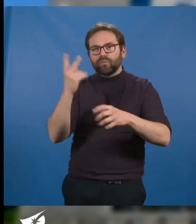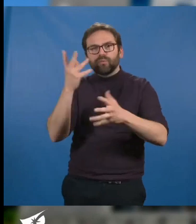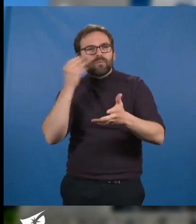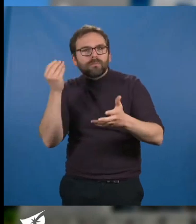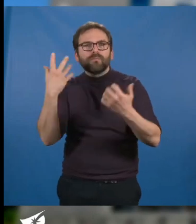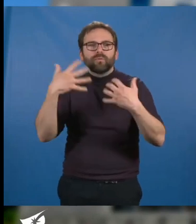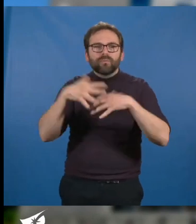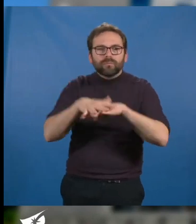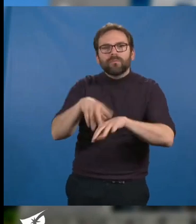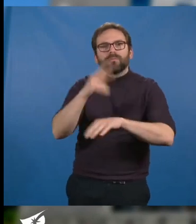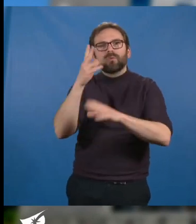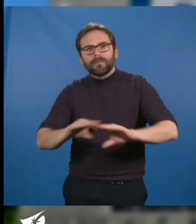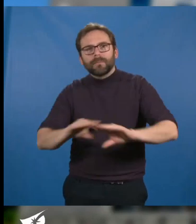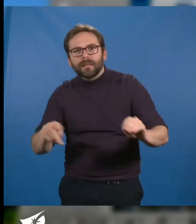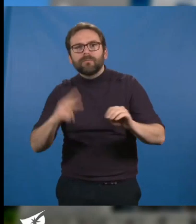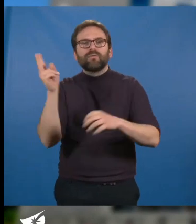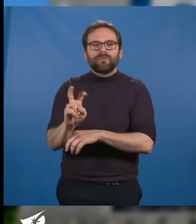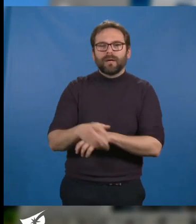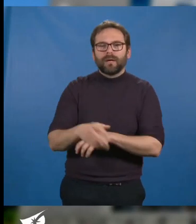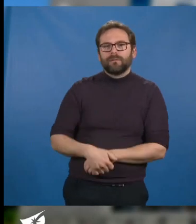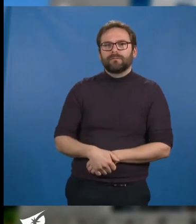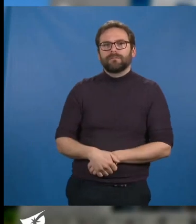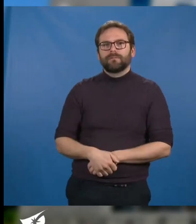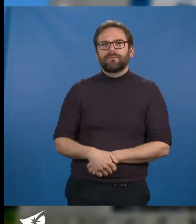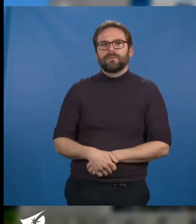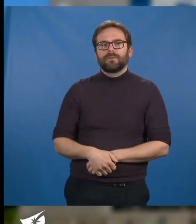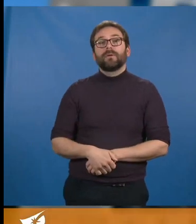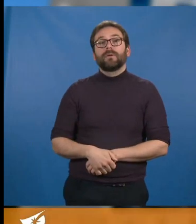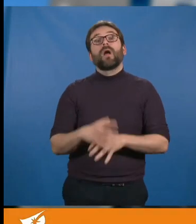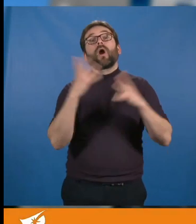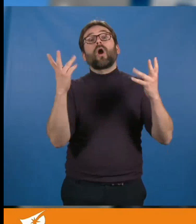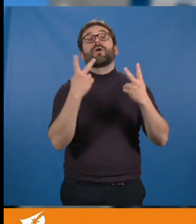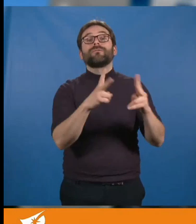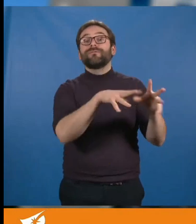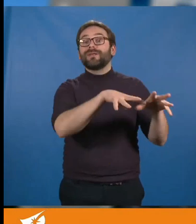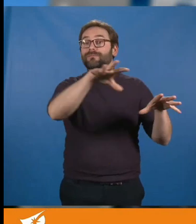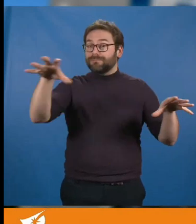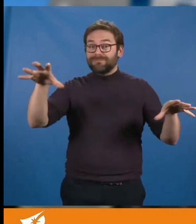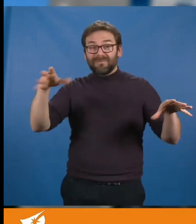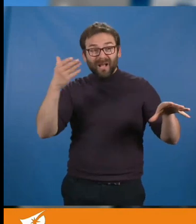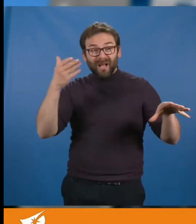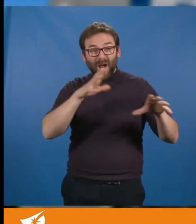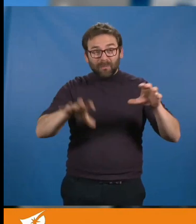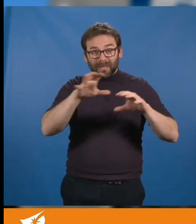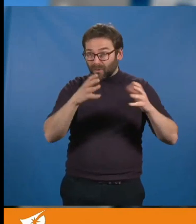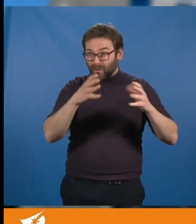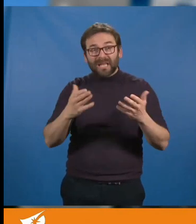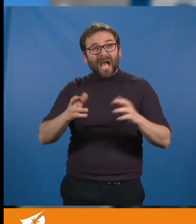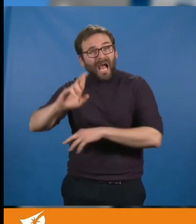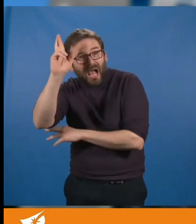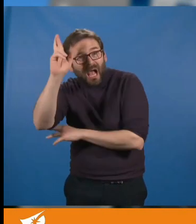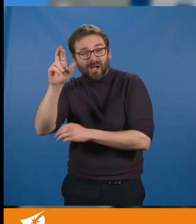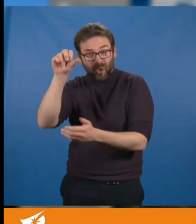apaisé, plus vert. Rares sont les grandes agglomérations qui ont de tels projets, qui disposent de telles surfaces au cœur de leur